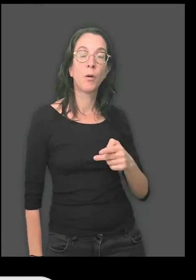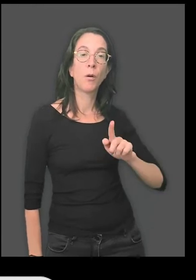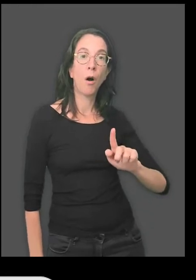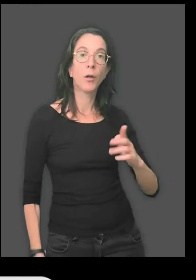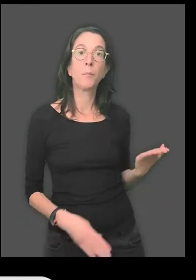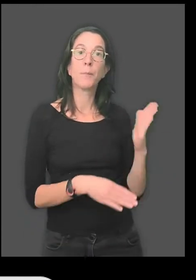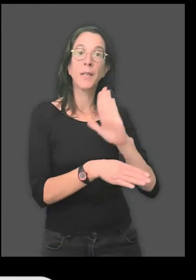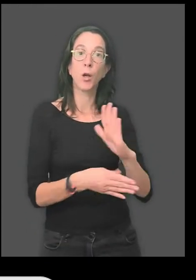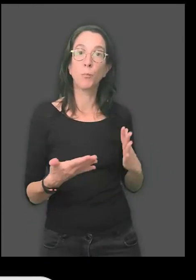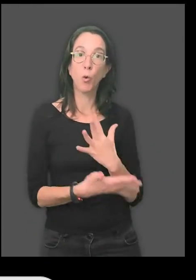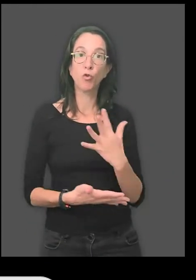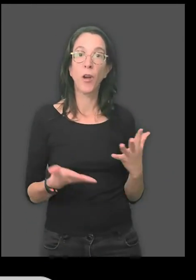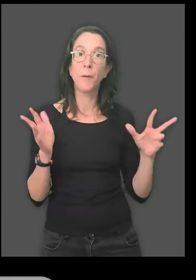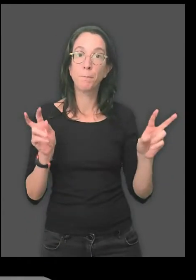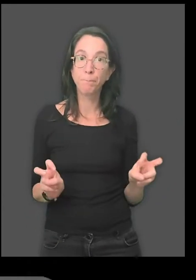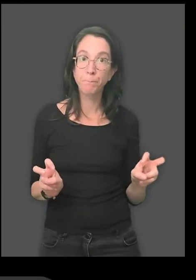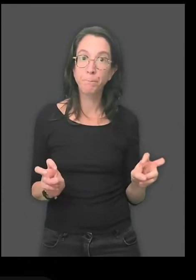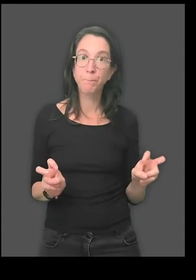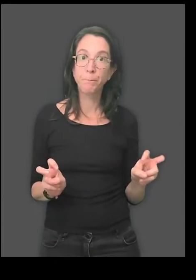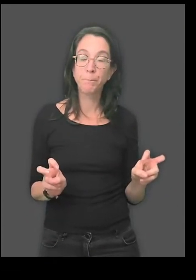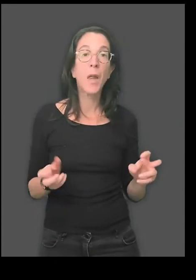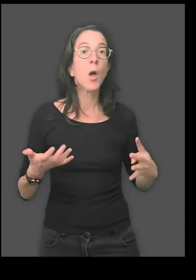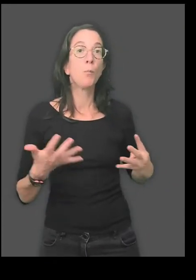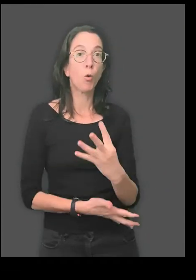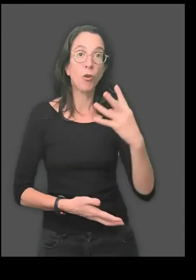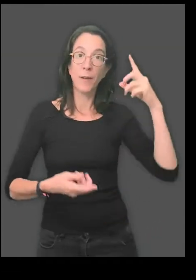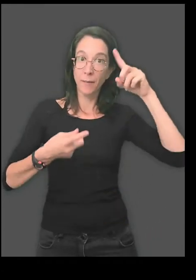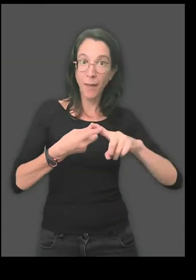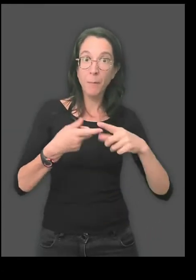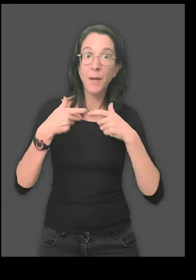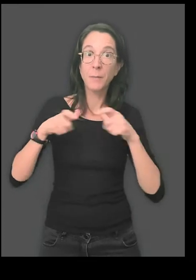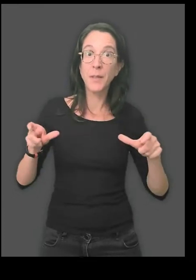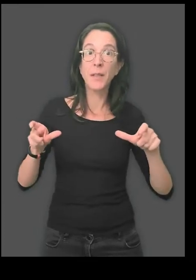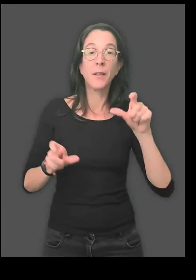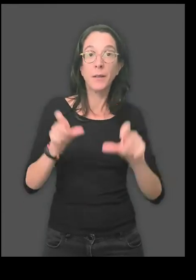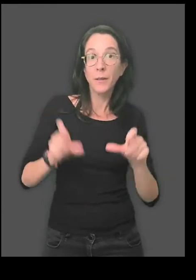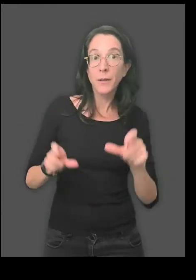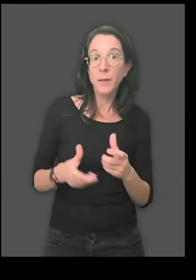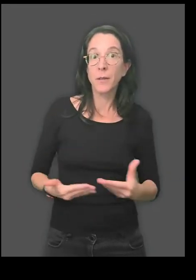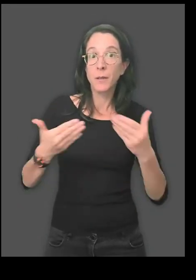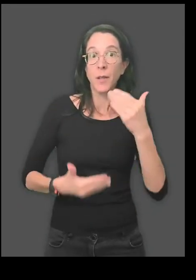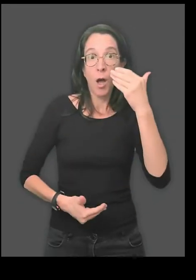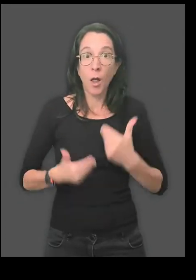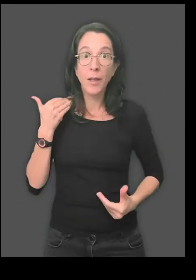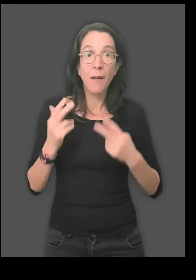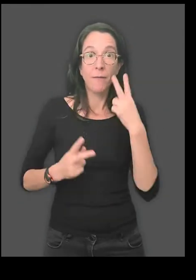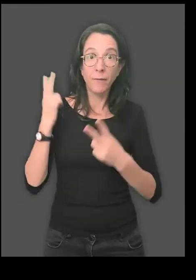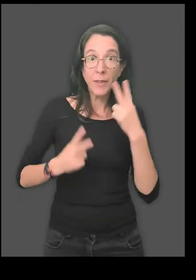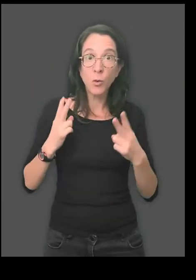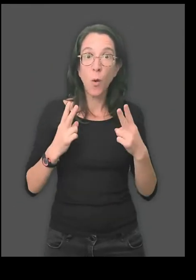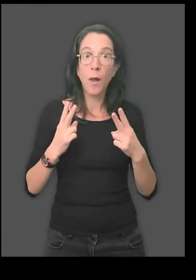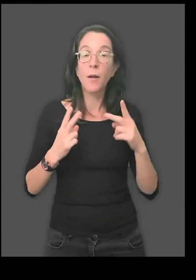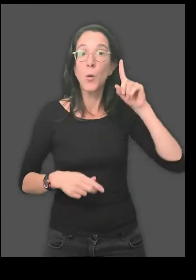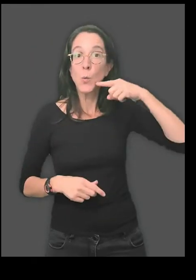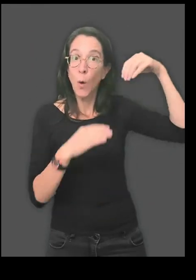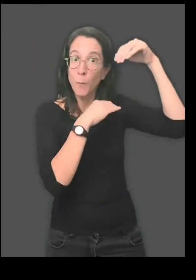présente à tous sens un projet axé sur l'accessibilité des personnes en situation de